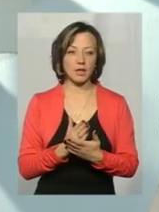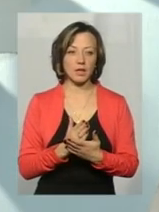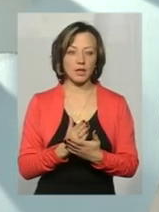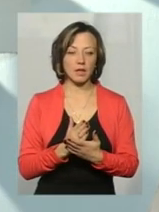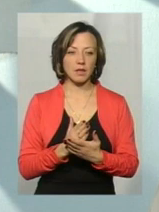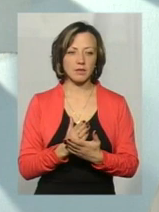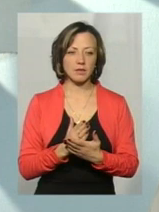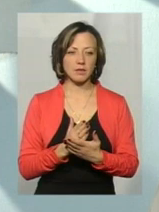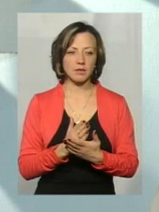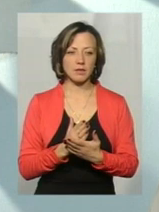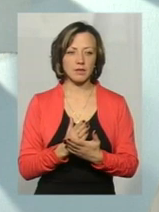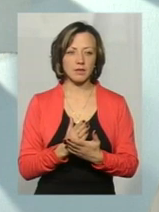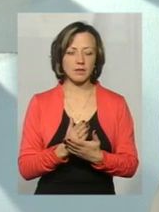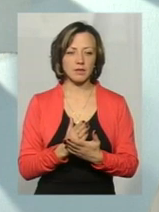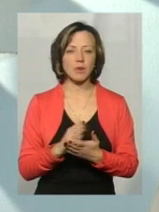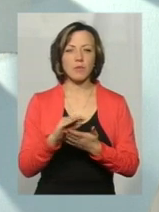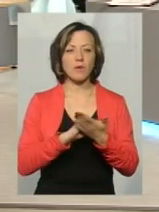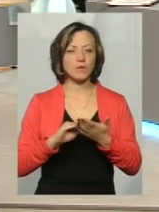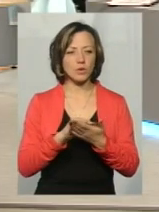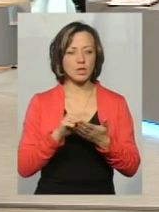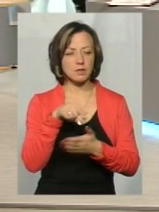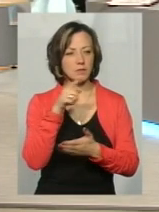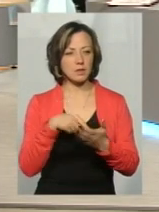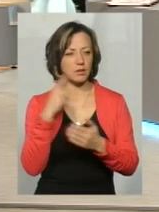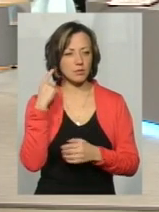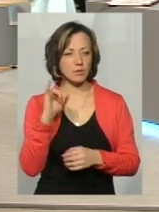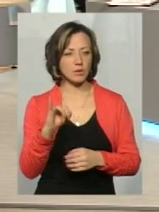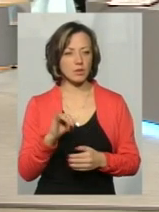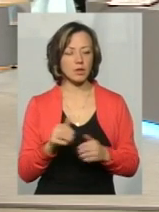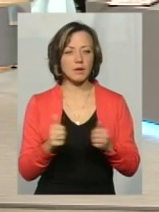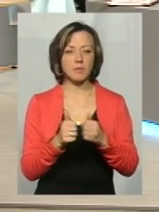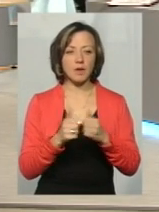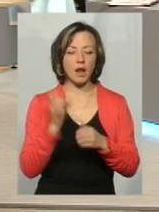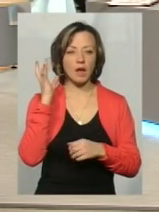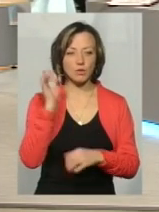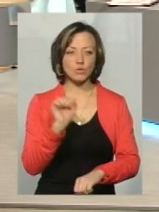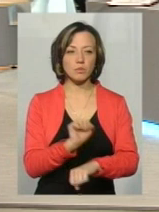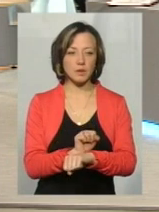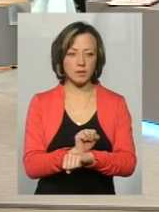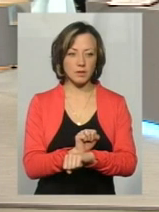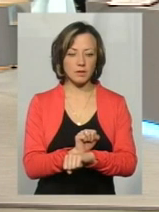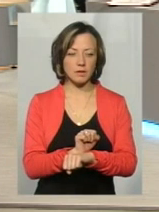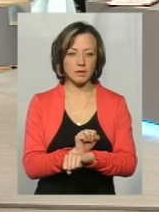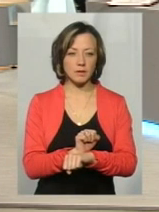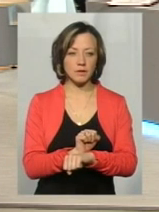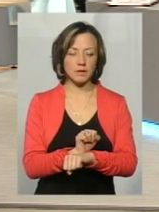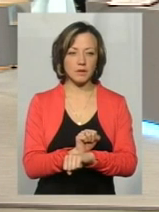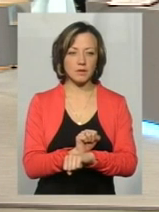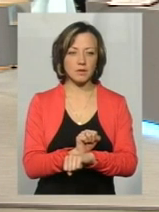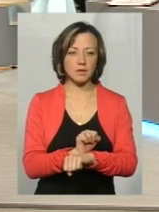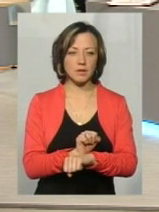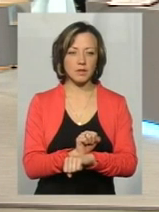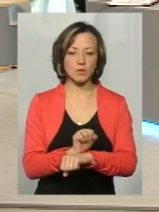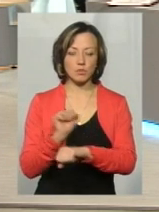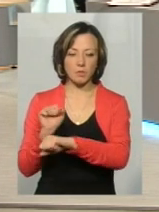розкази? Ще раз, повторіть запитання, бо щось погане. Біля Катіону, зупинка? З усіх стоїх